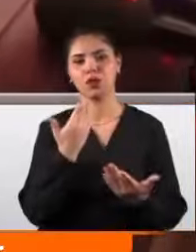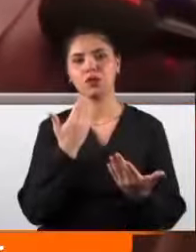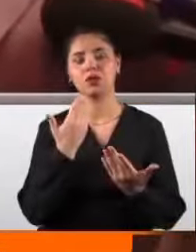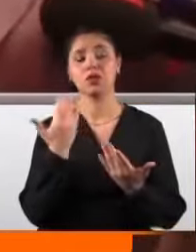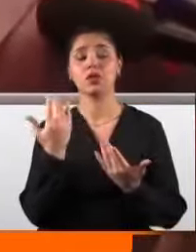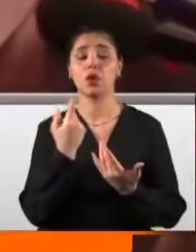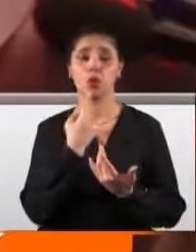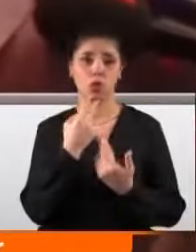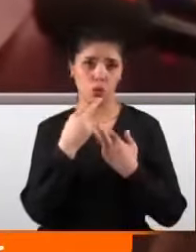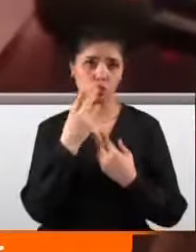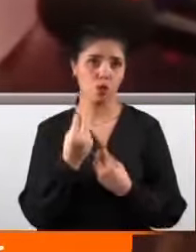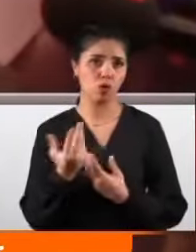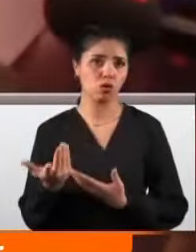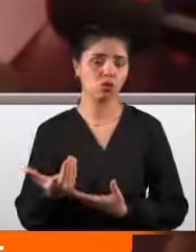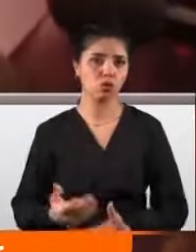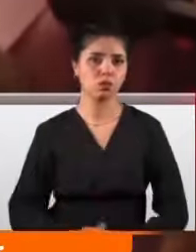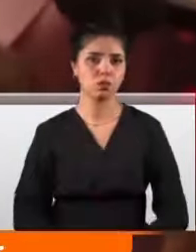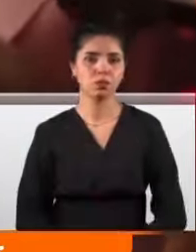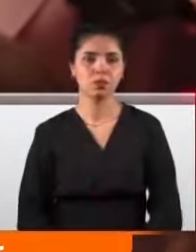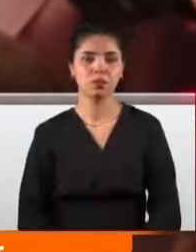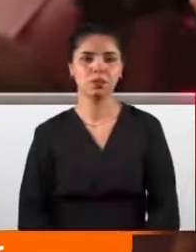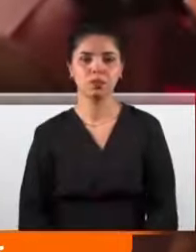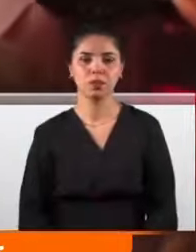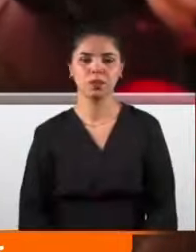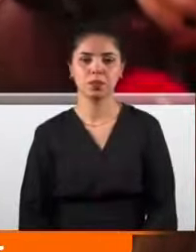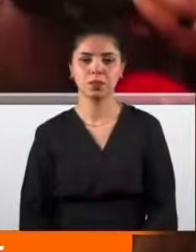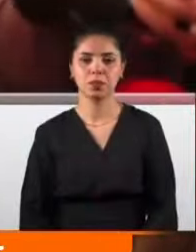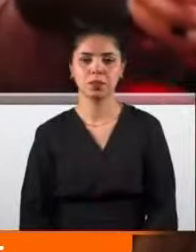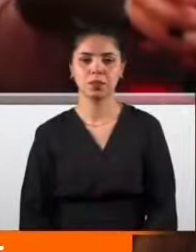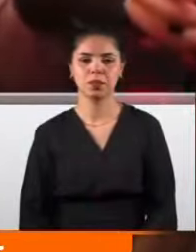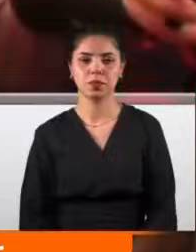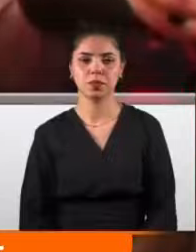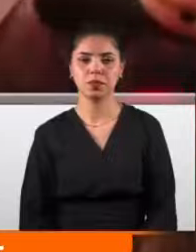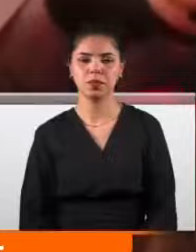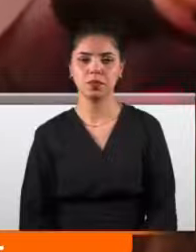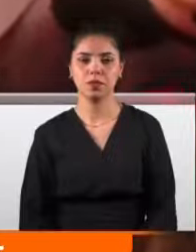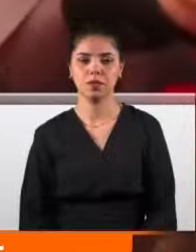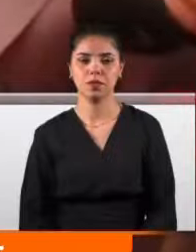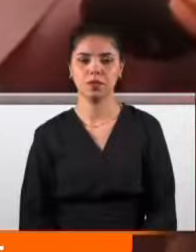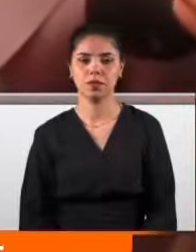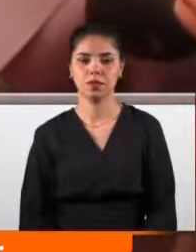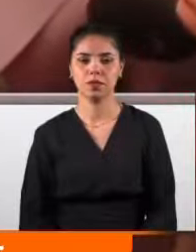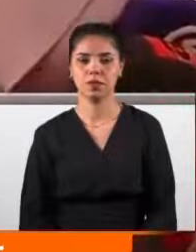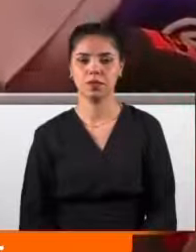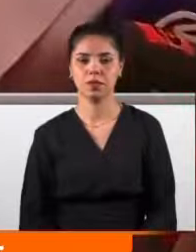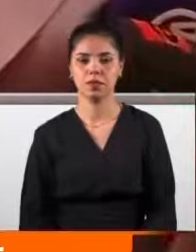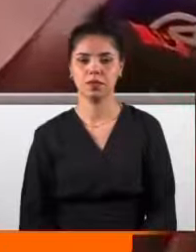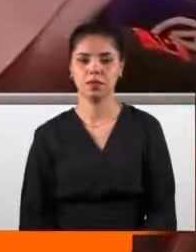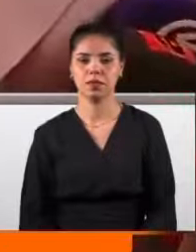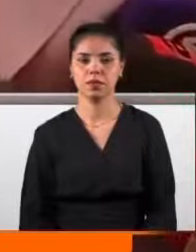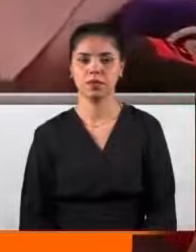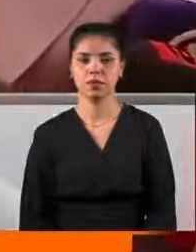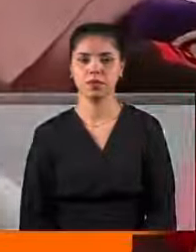2019'da yanınıza geldi, beni desteklerseniz adayım dedi. İnsan bu kadar vicdansız olamaz. Çok